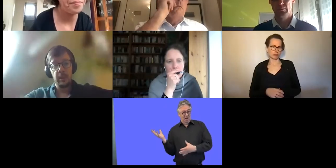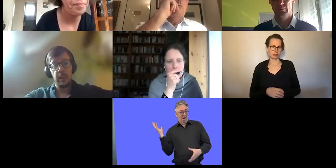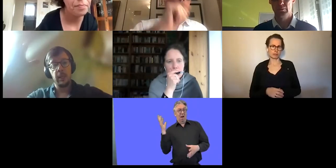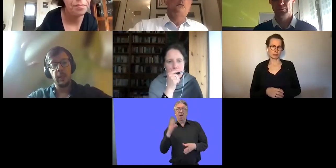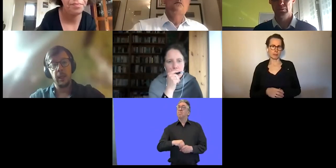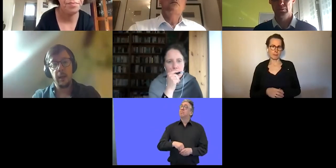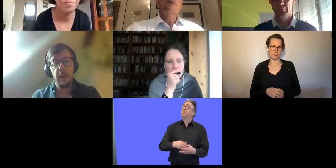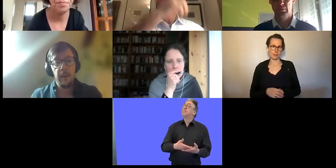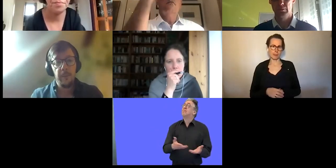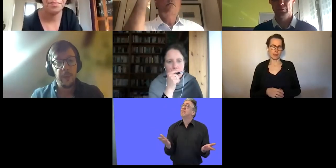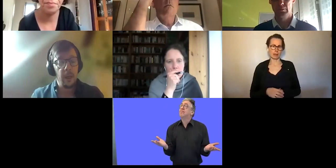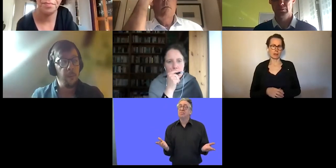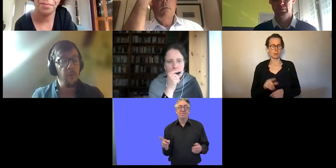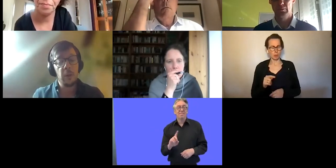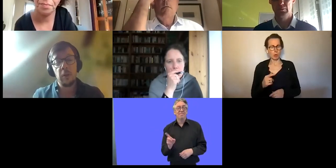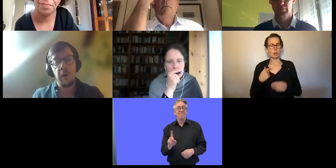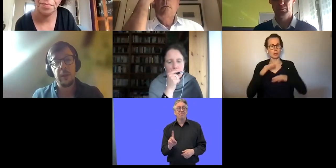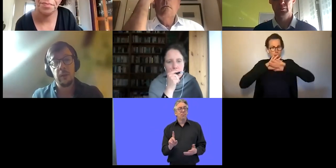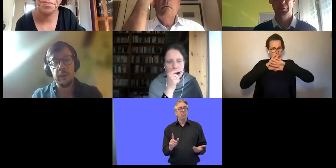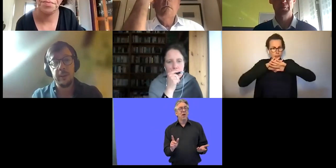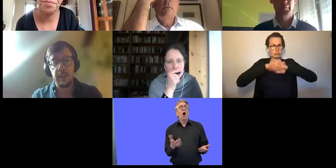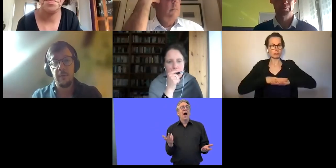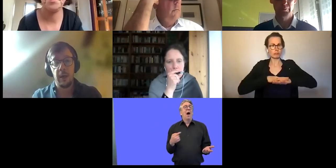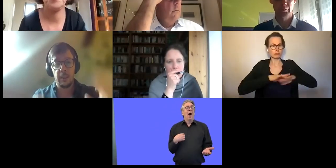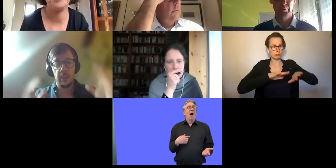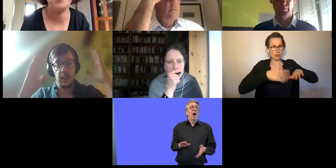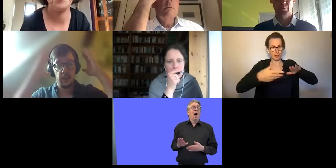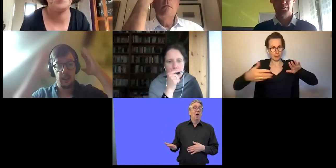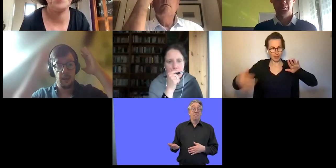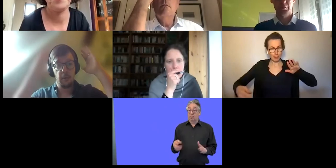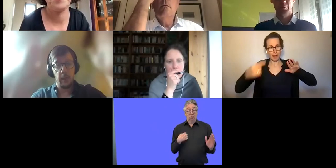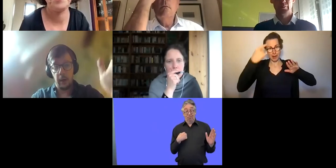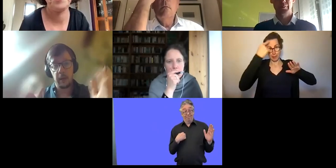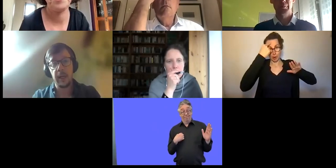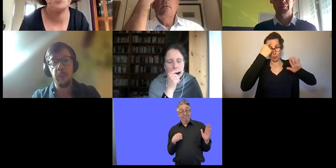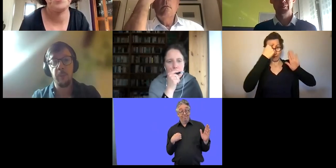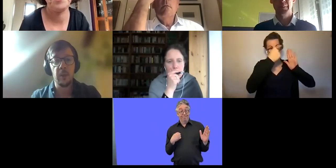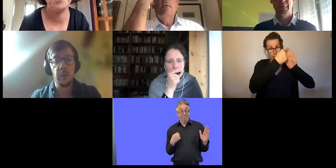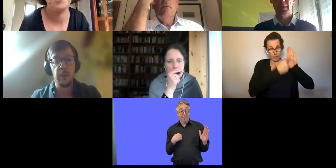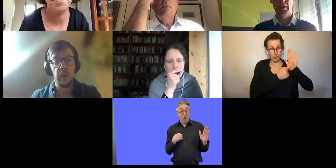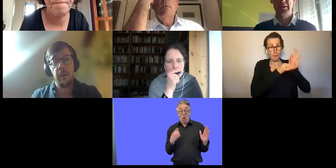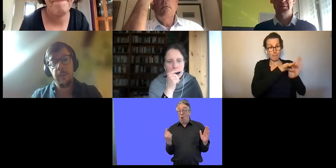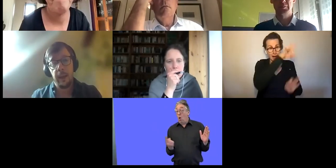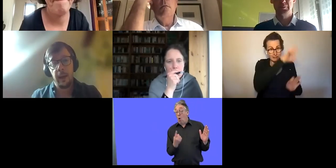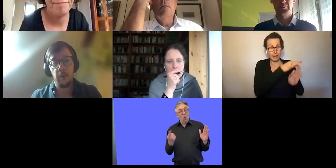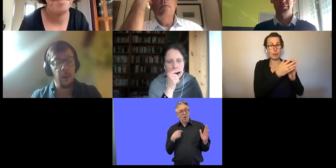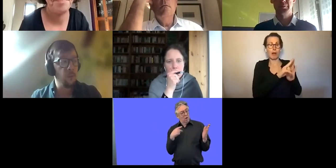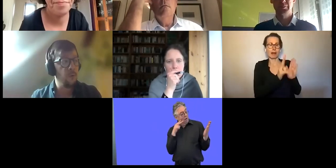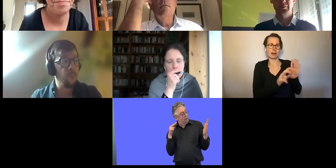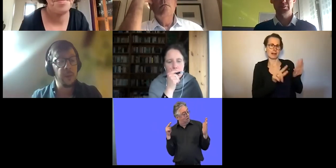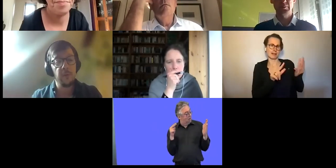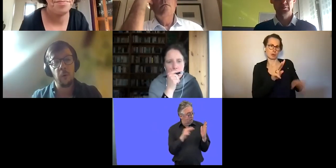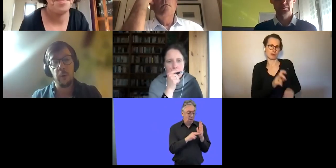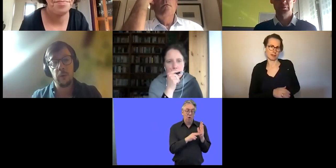aktiven Inklusion beitragen. Und ich nenne da immer die Bestimmungen des Artikels 27. Das sind unsere